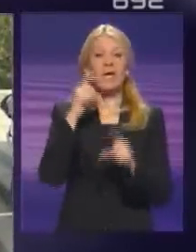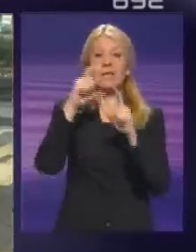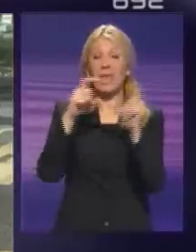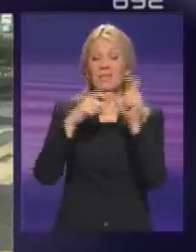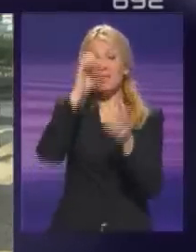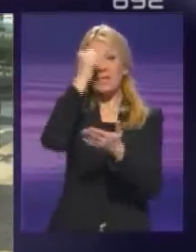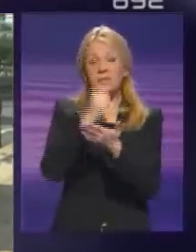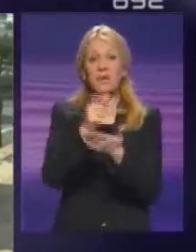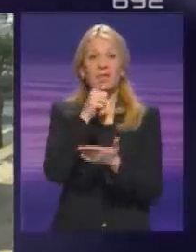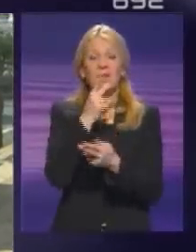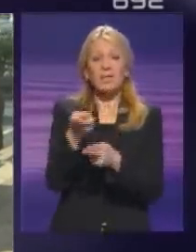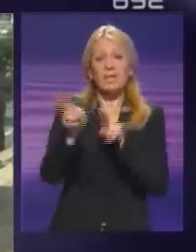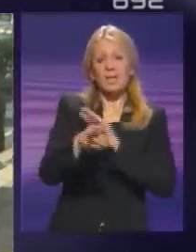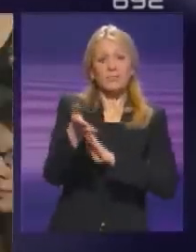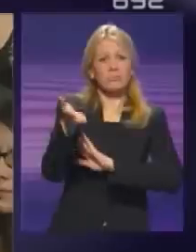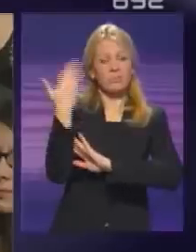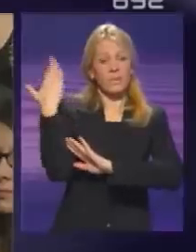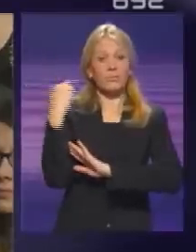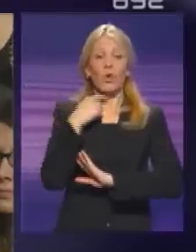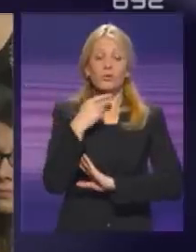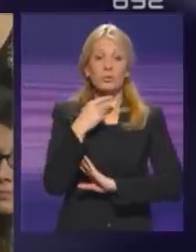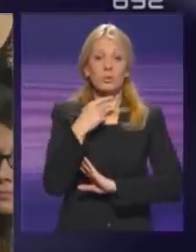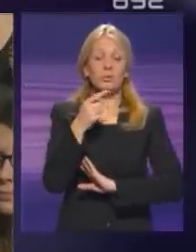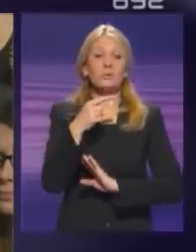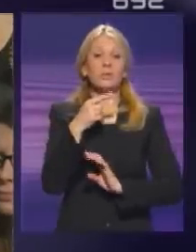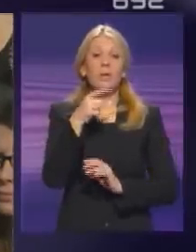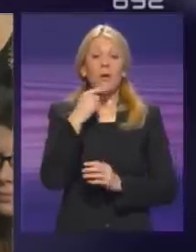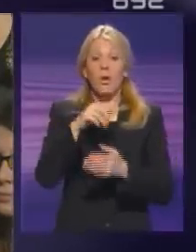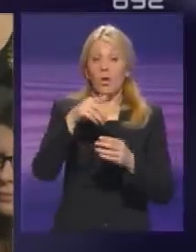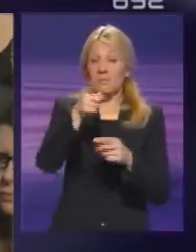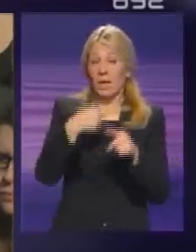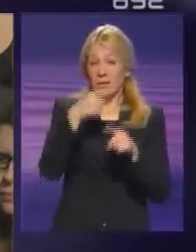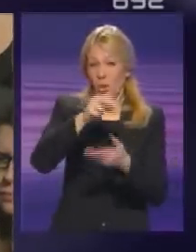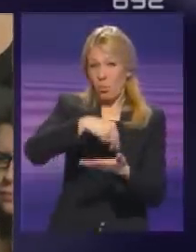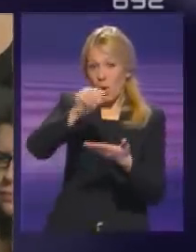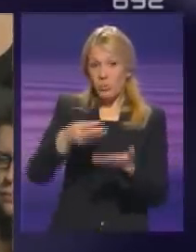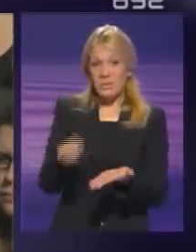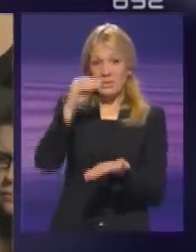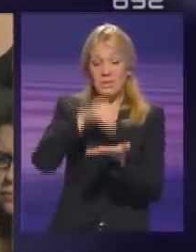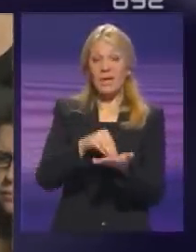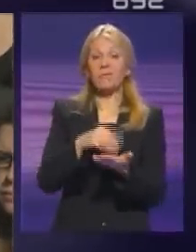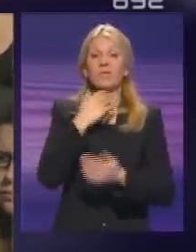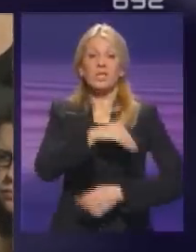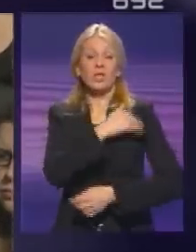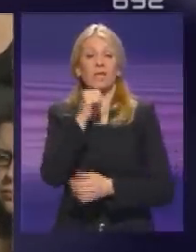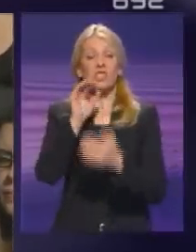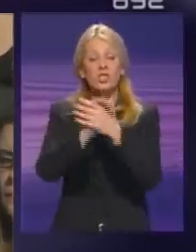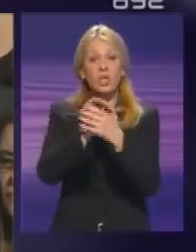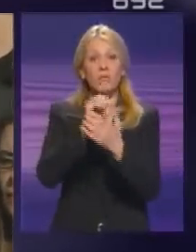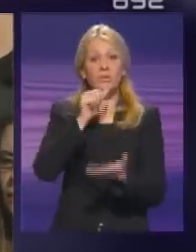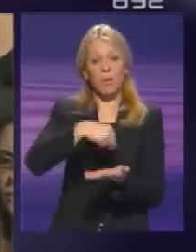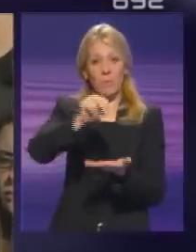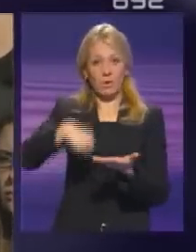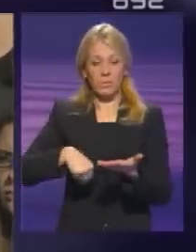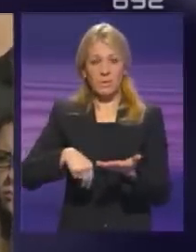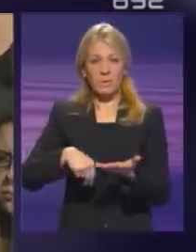Selakoviće nude povratak u prošlost. Za razliku od toga potpisa koji su stavili Đilas i Živković, potpisa